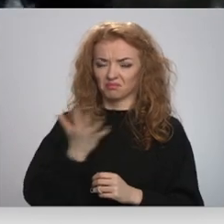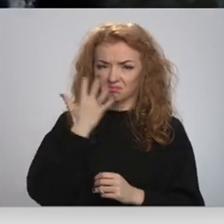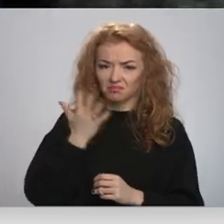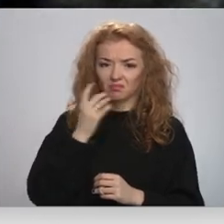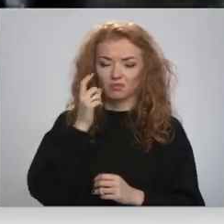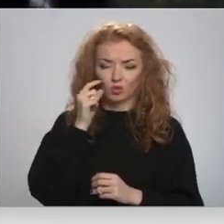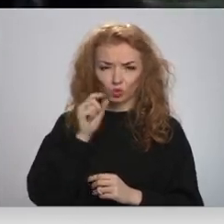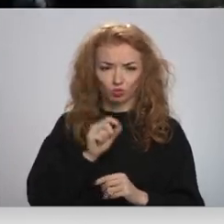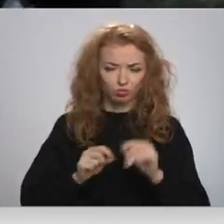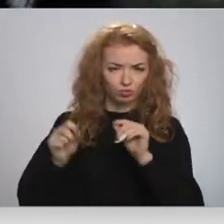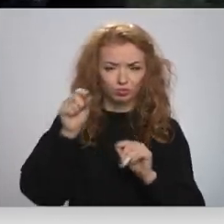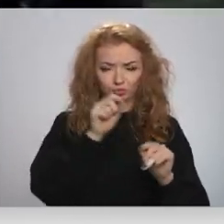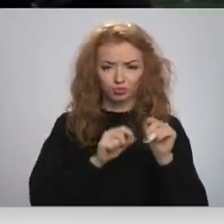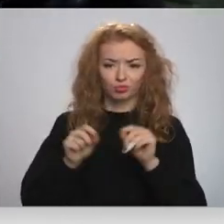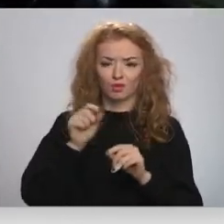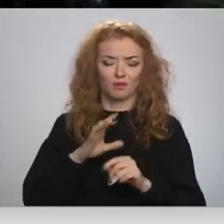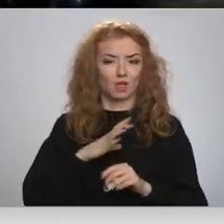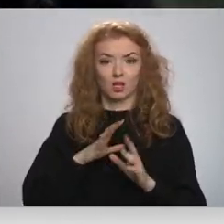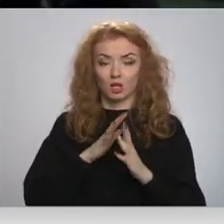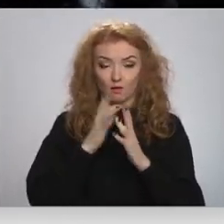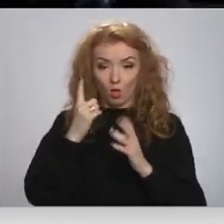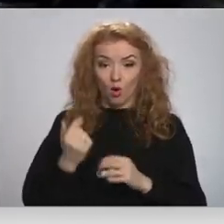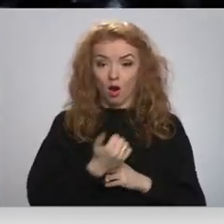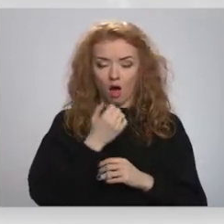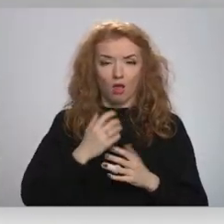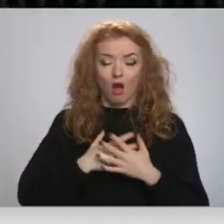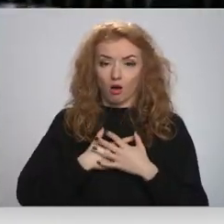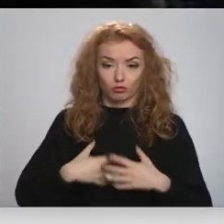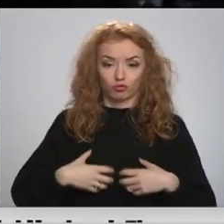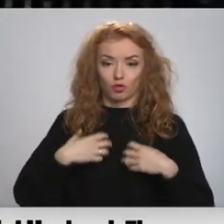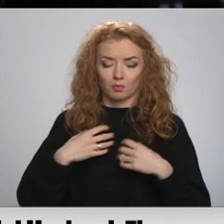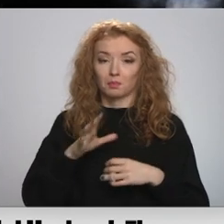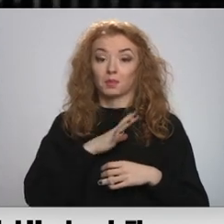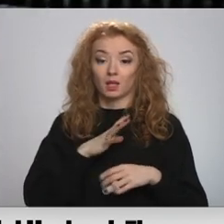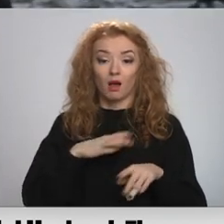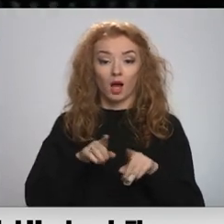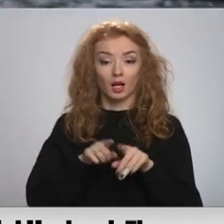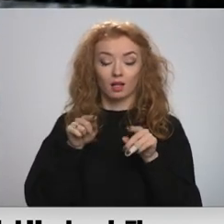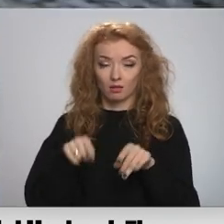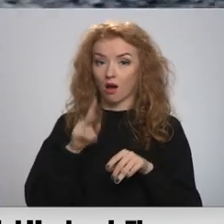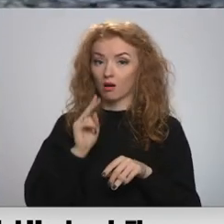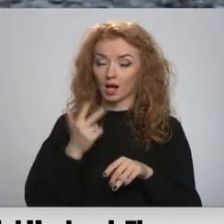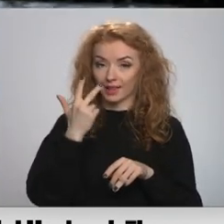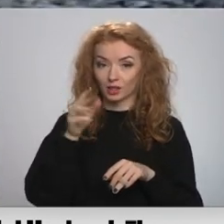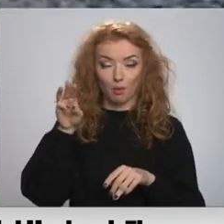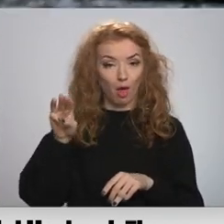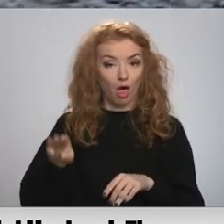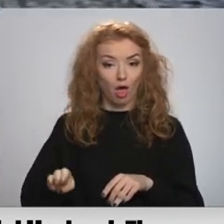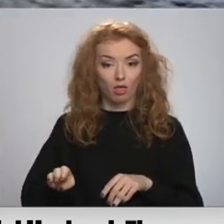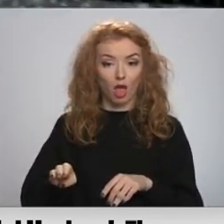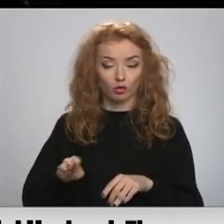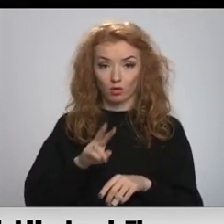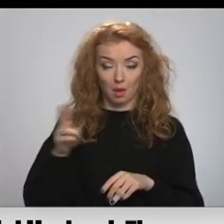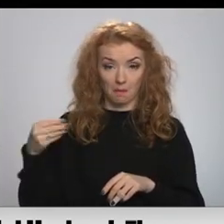mušas un tā, kad diez, tad bija viena gada, tas bija ārprāts. Ir bijis pat tā, kad trīs mēnešus pat aluga